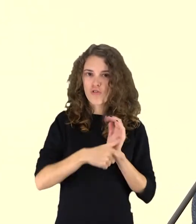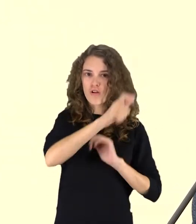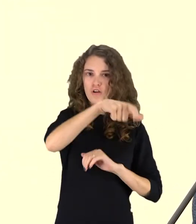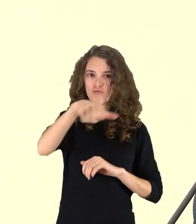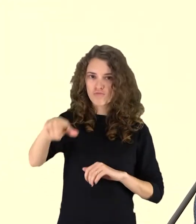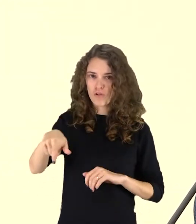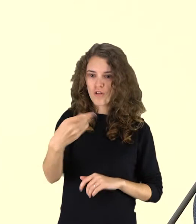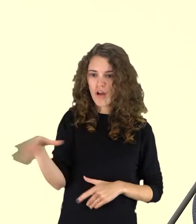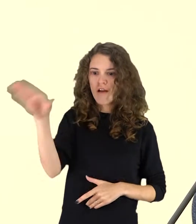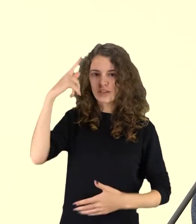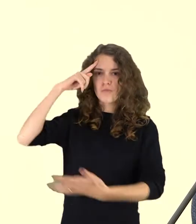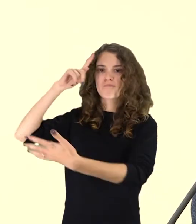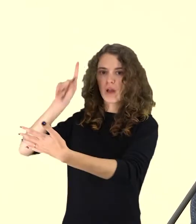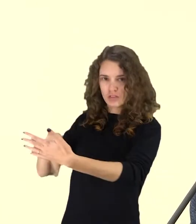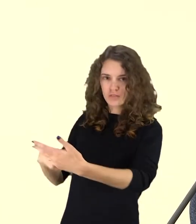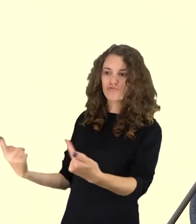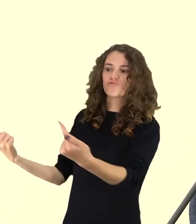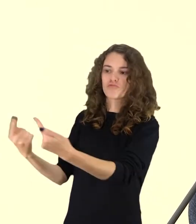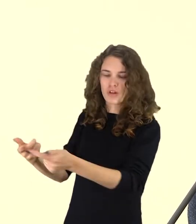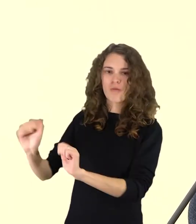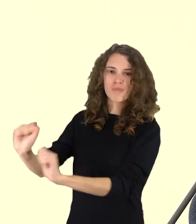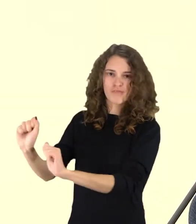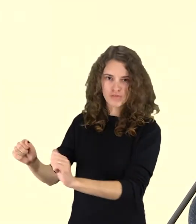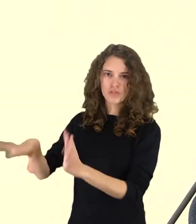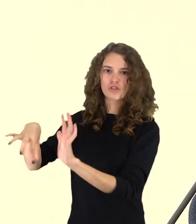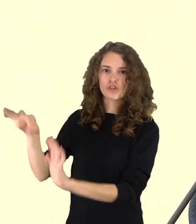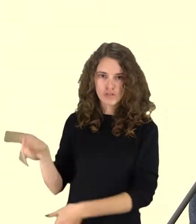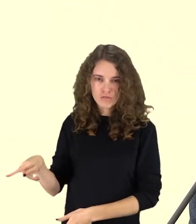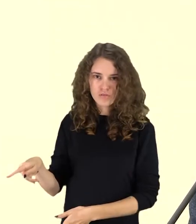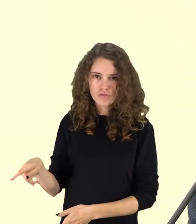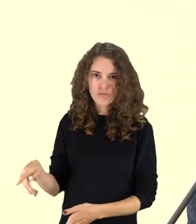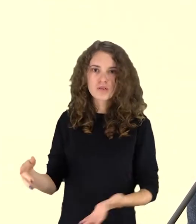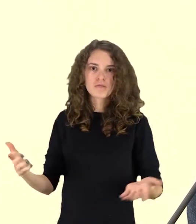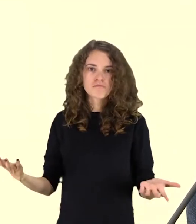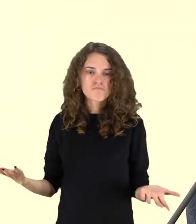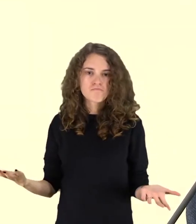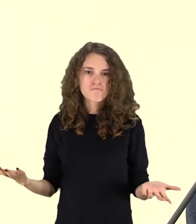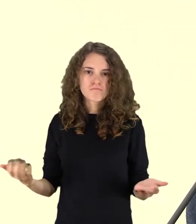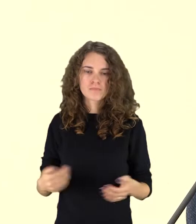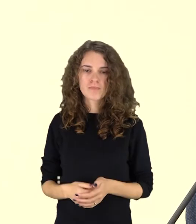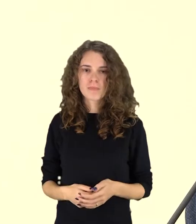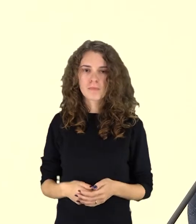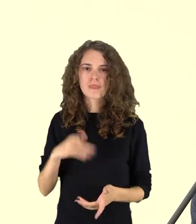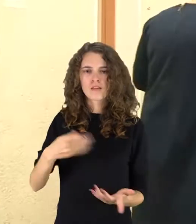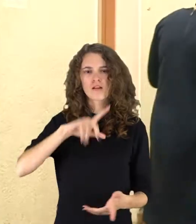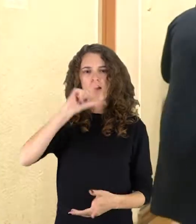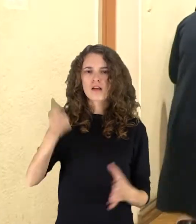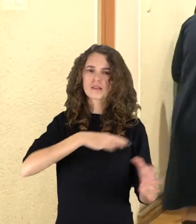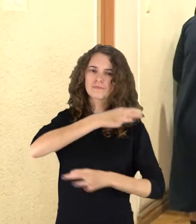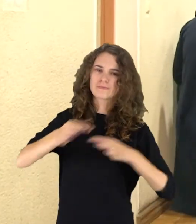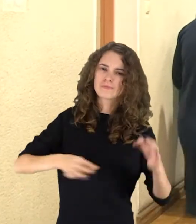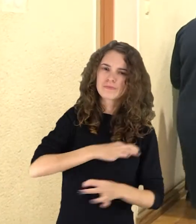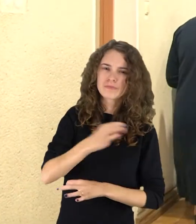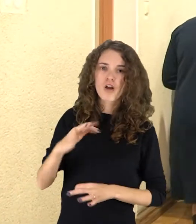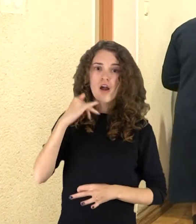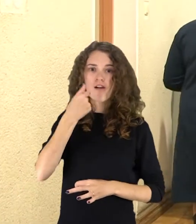šešiolika tarybos narių vis dėl to suteikė pasitikėjimą arbi mačiulį, na, dar tai vicemero. Po ilgų